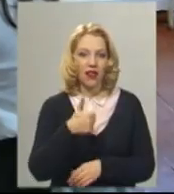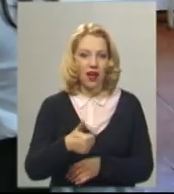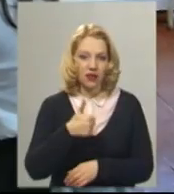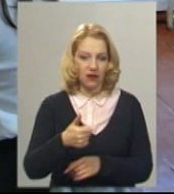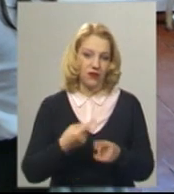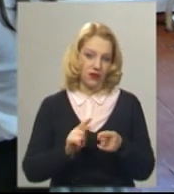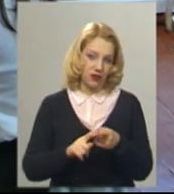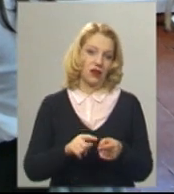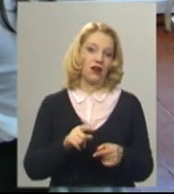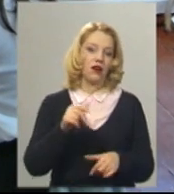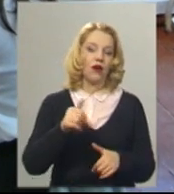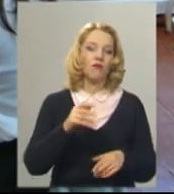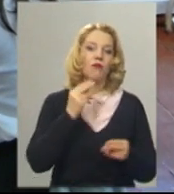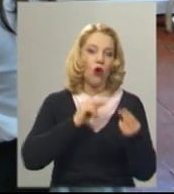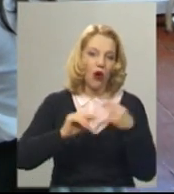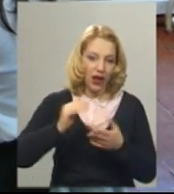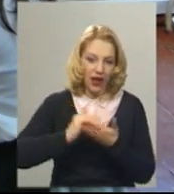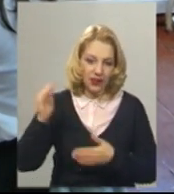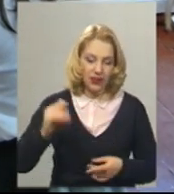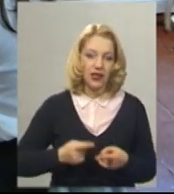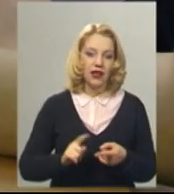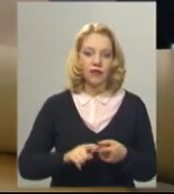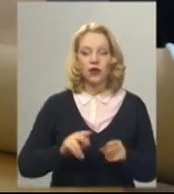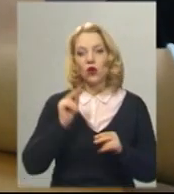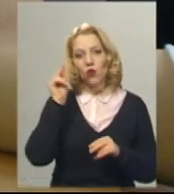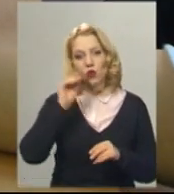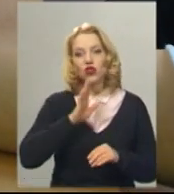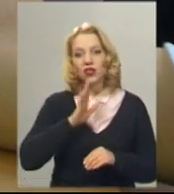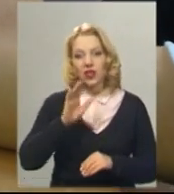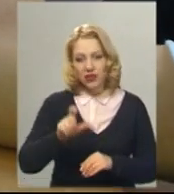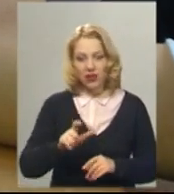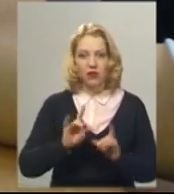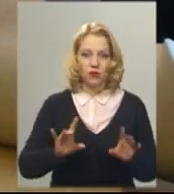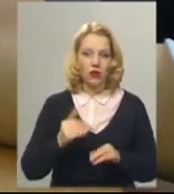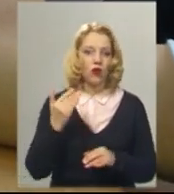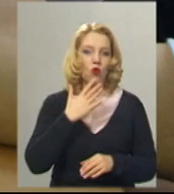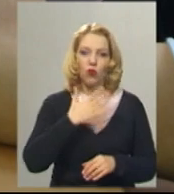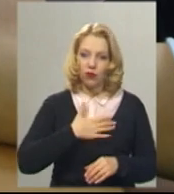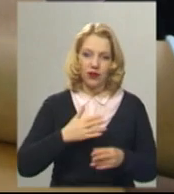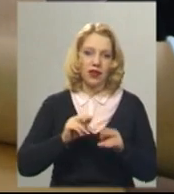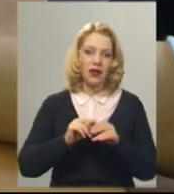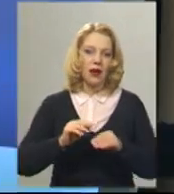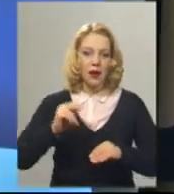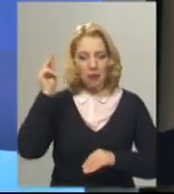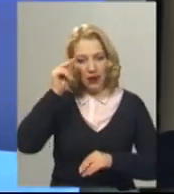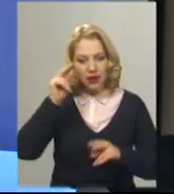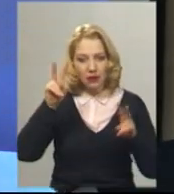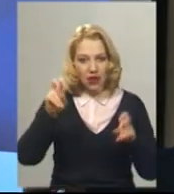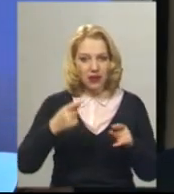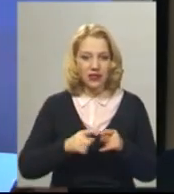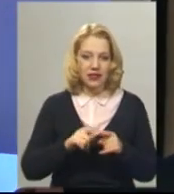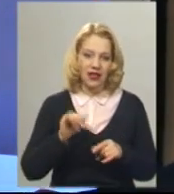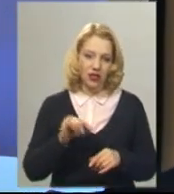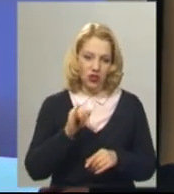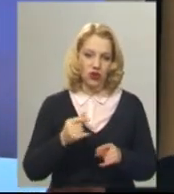прогрес. Учениця сьомого класу Каріна Бондарчук розповідає, її улюблений предмет – історія. У інтерактивних завданнях відповіла правильно на максимальну